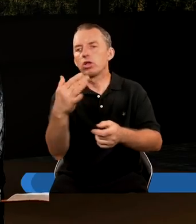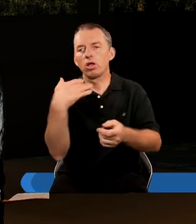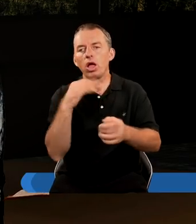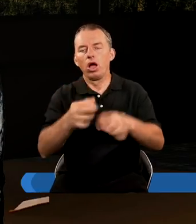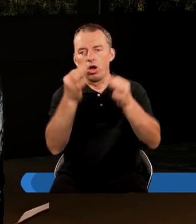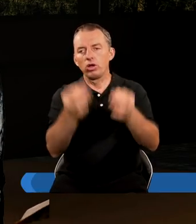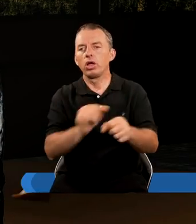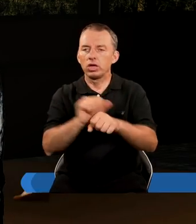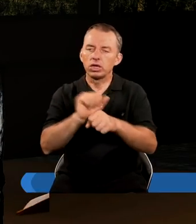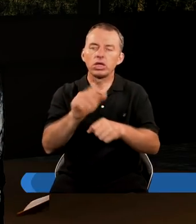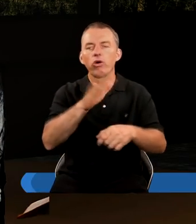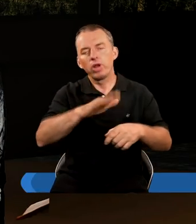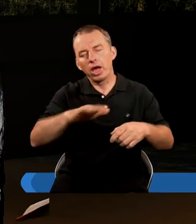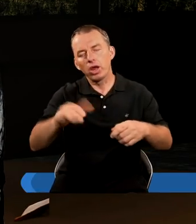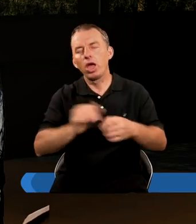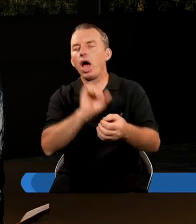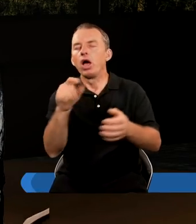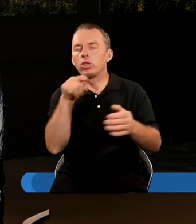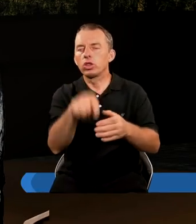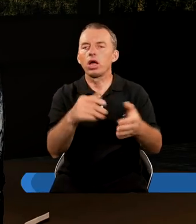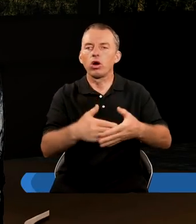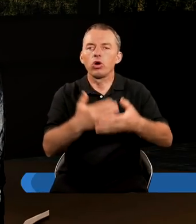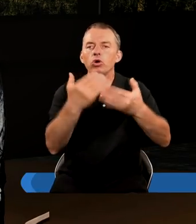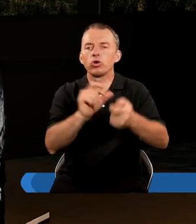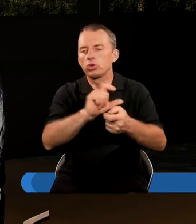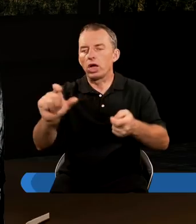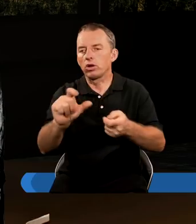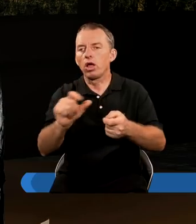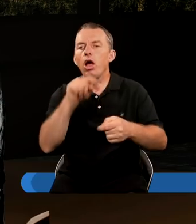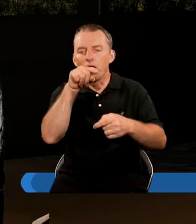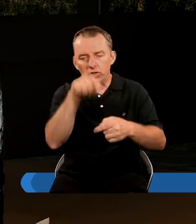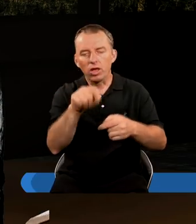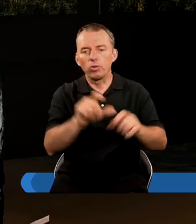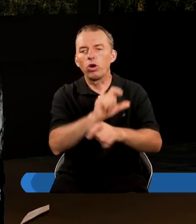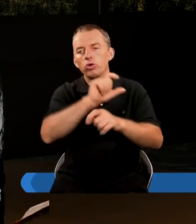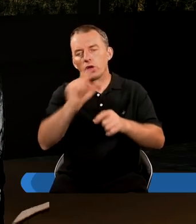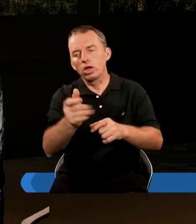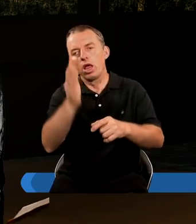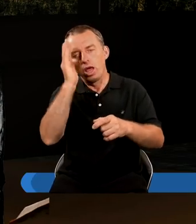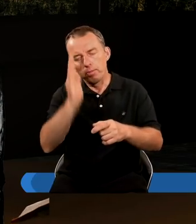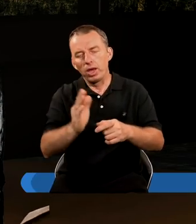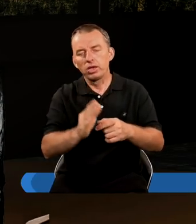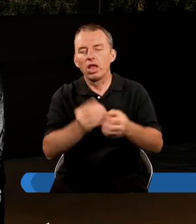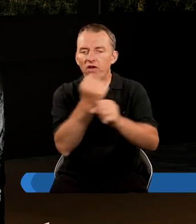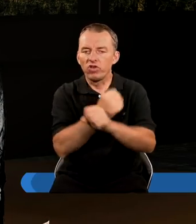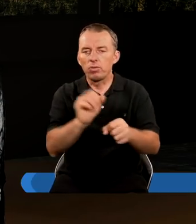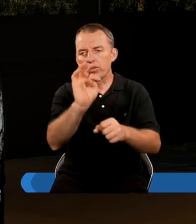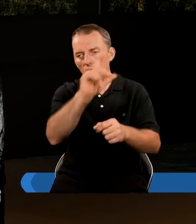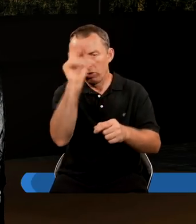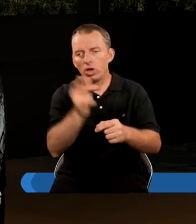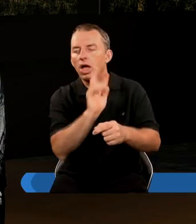było, odkąd istnieją narody, aż do owego czasu. W owym to czasie wybawiony będzie Twój lud,